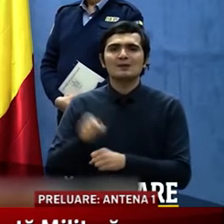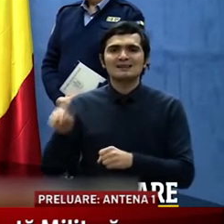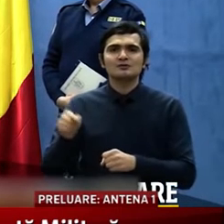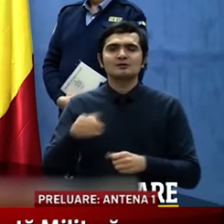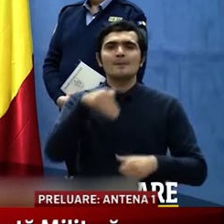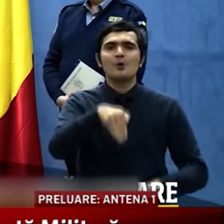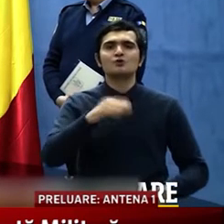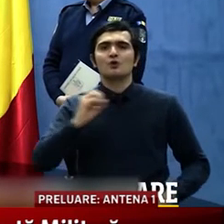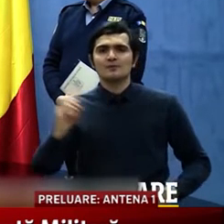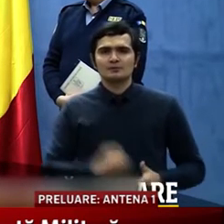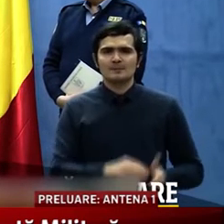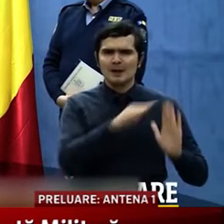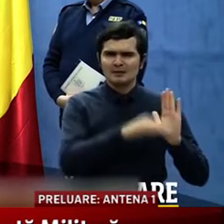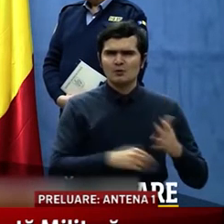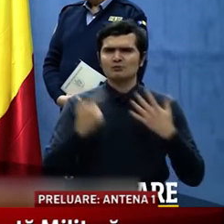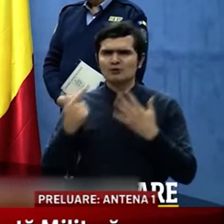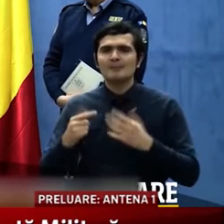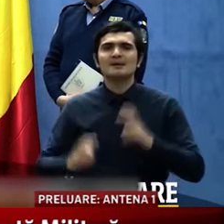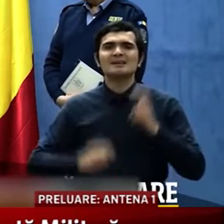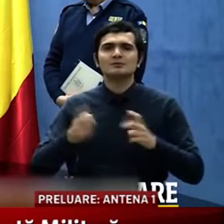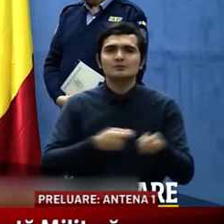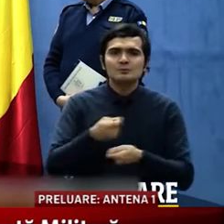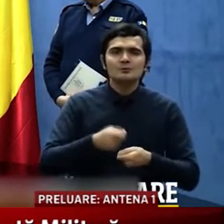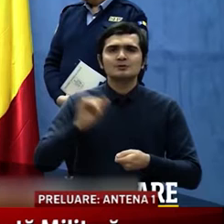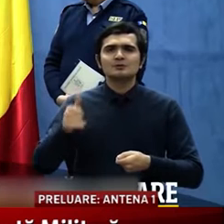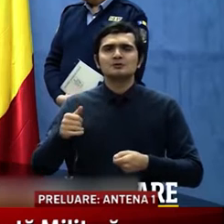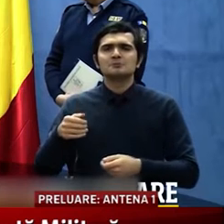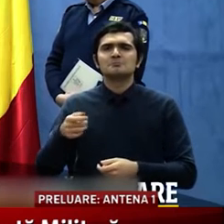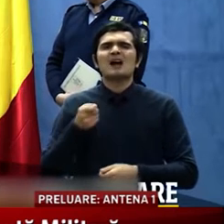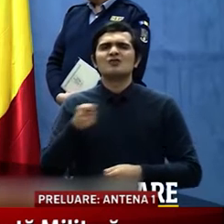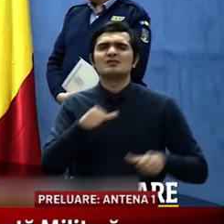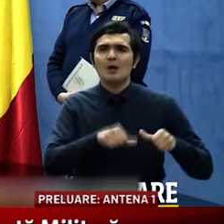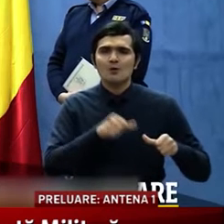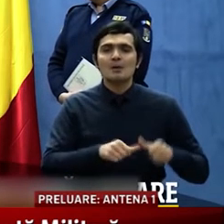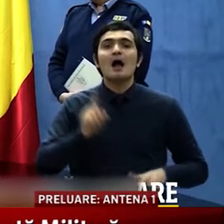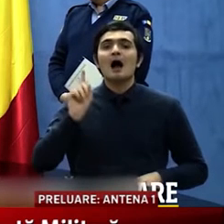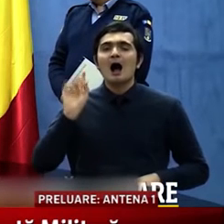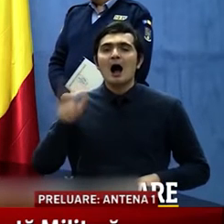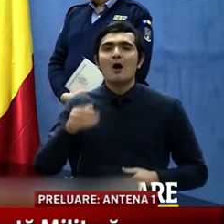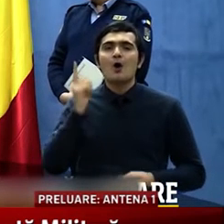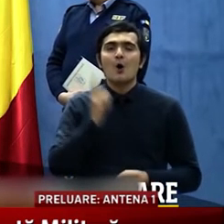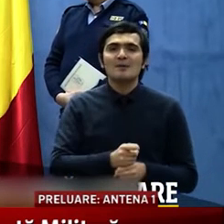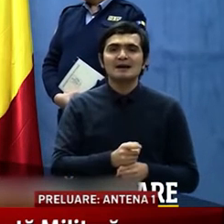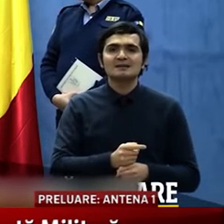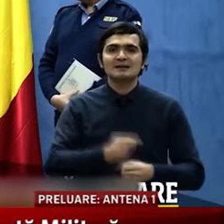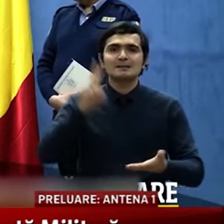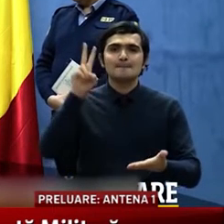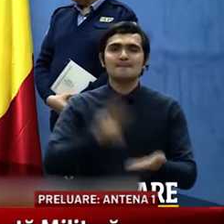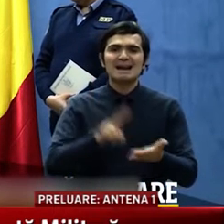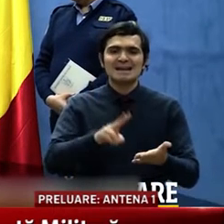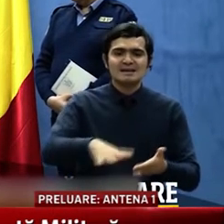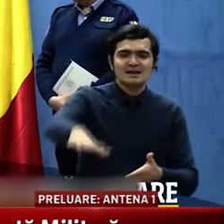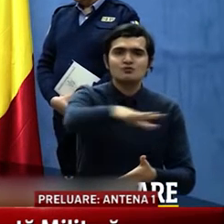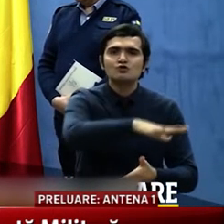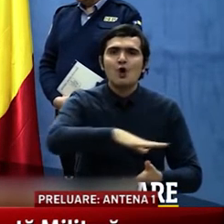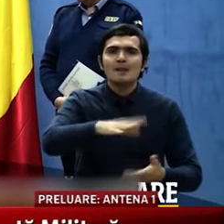Articolul 7. Instituțiile publice și operatorii economici au obligația de a marca zona destinată a accesului cetățenilor